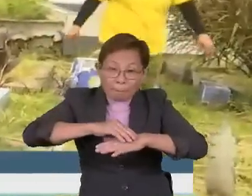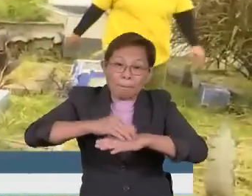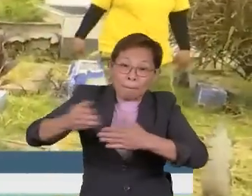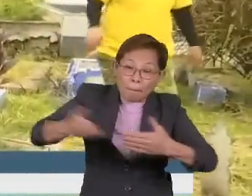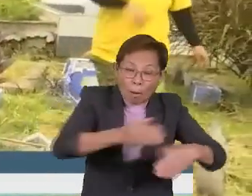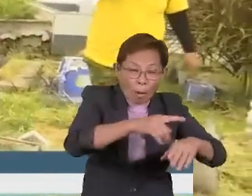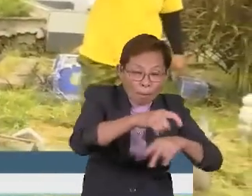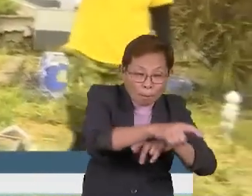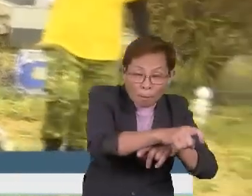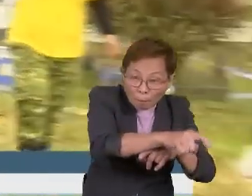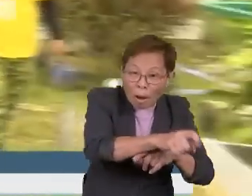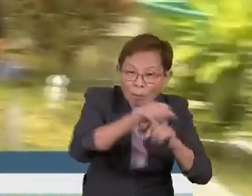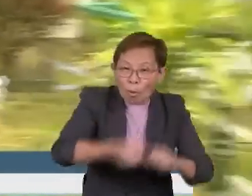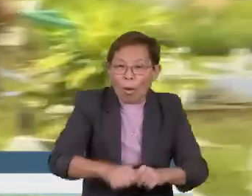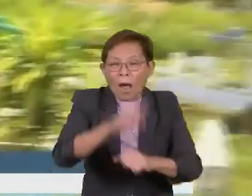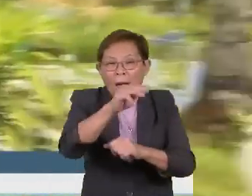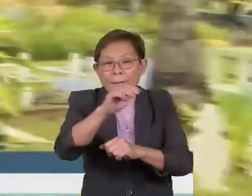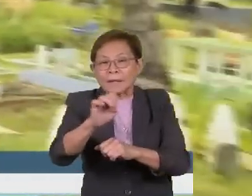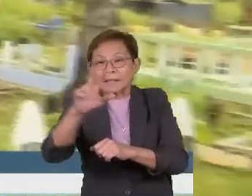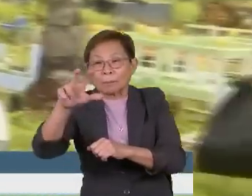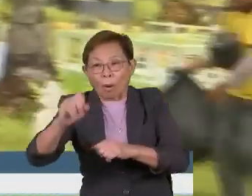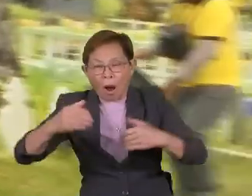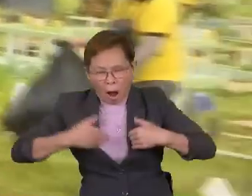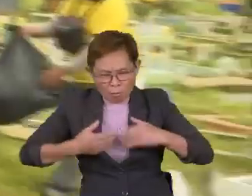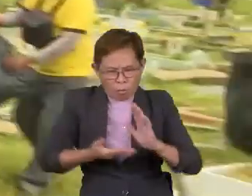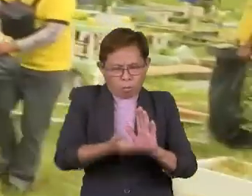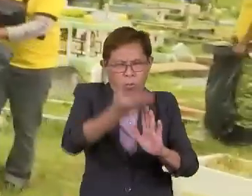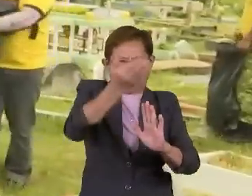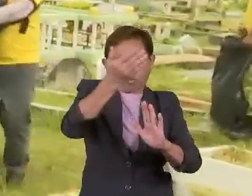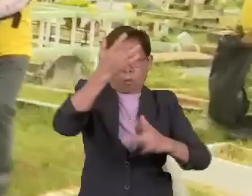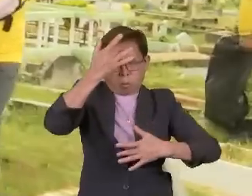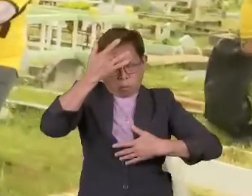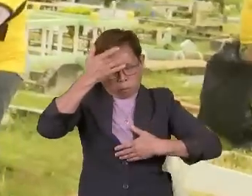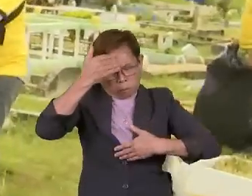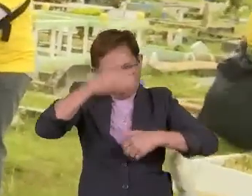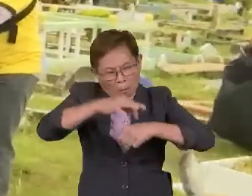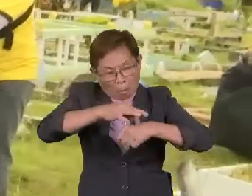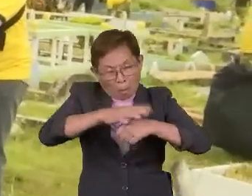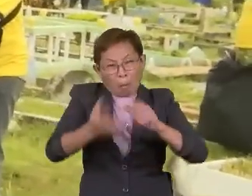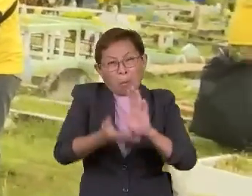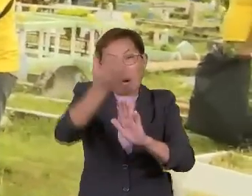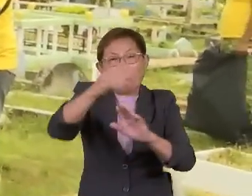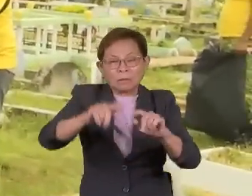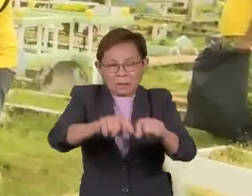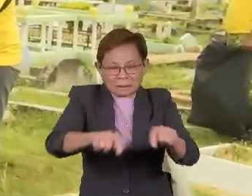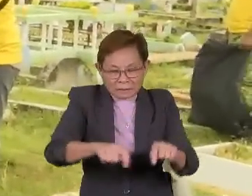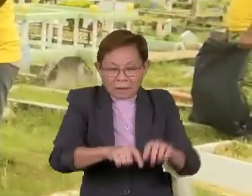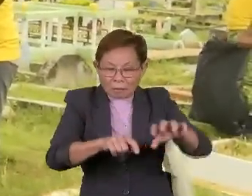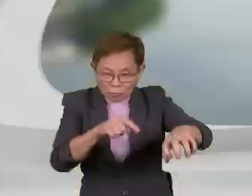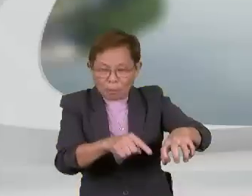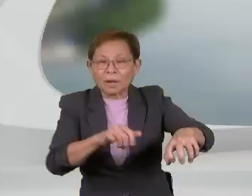menepati sehingga minggu IPME 30 terdapat peningkatan wabak demam dengi di lokaliti berkenaan.